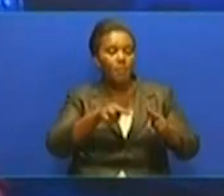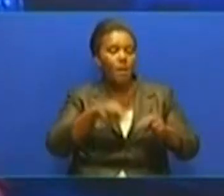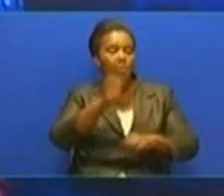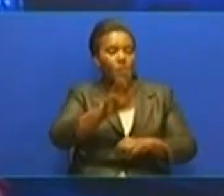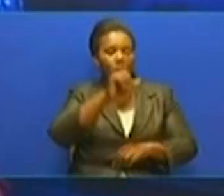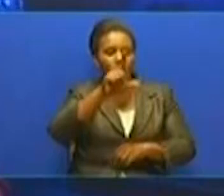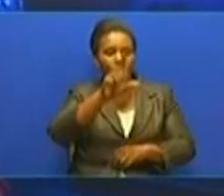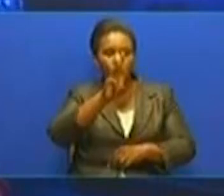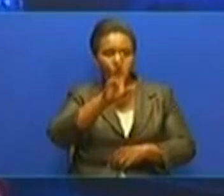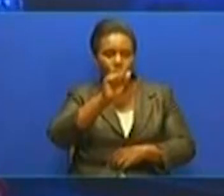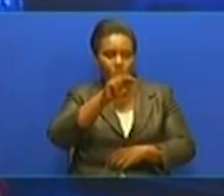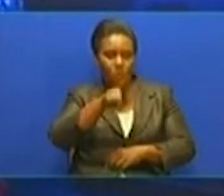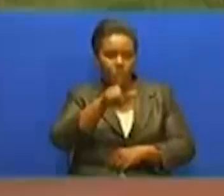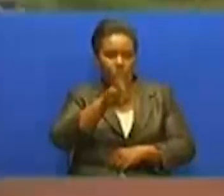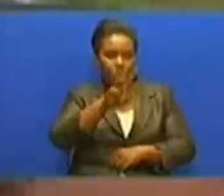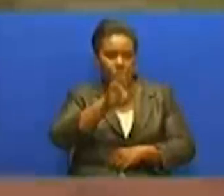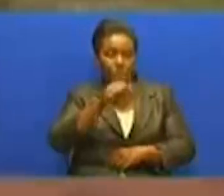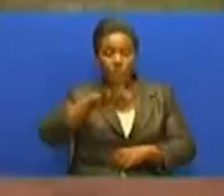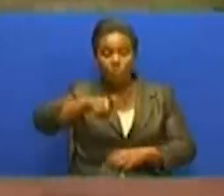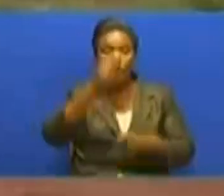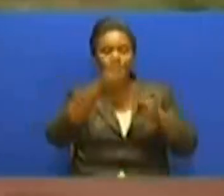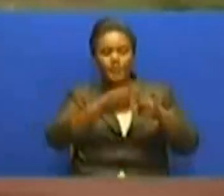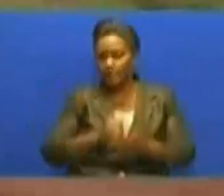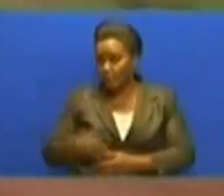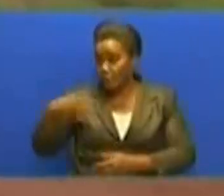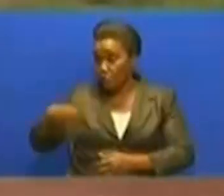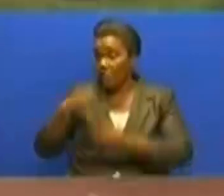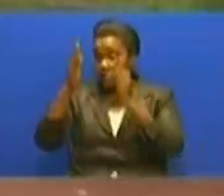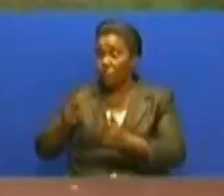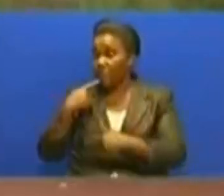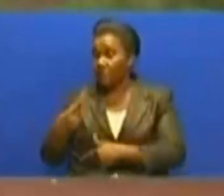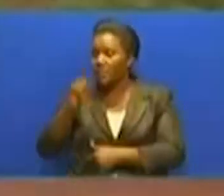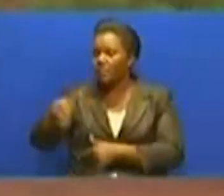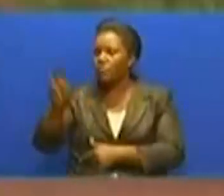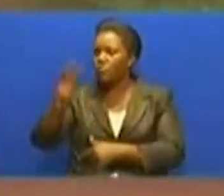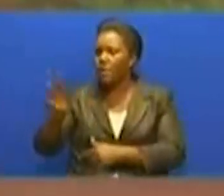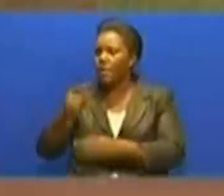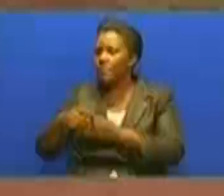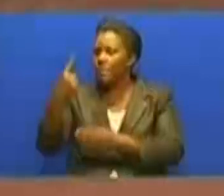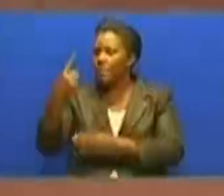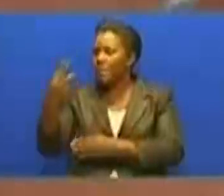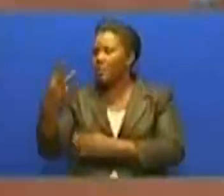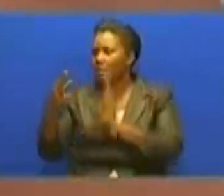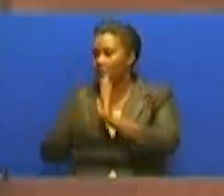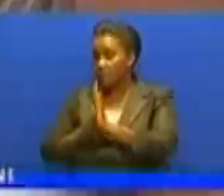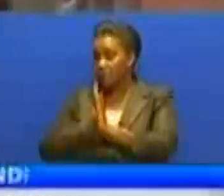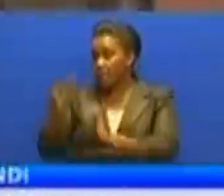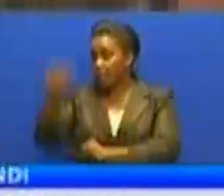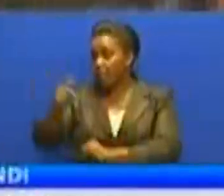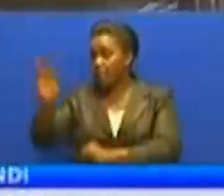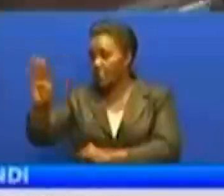tarifa kamili. Waziri mkuu Kasim Majaliwa amesema kuna wilaya 159 Tanzania bara.